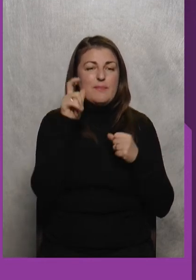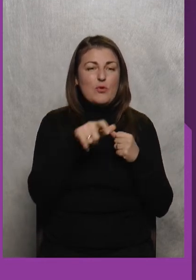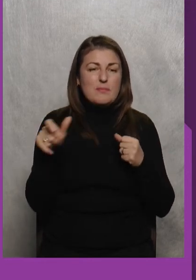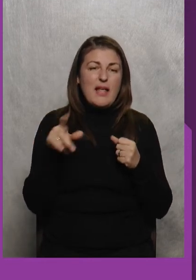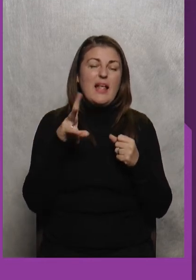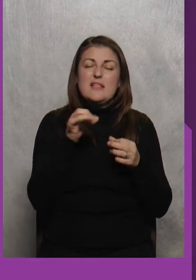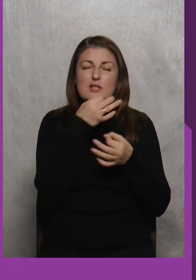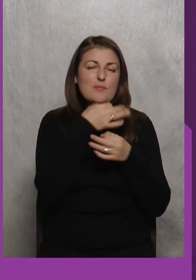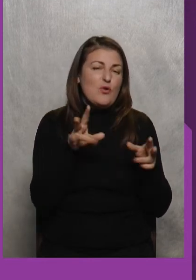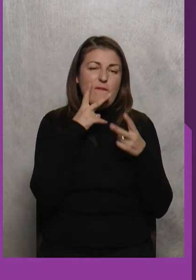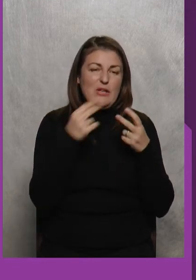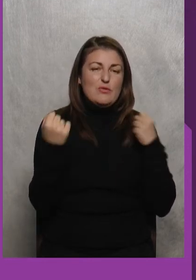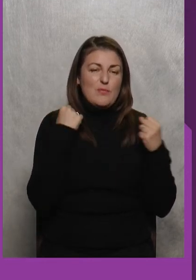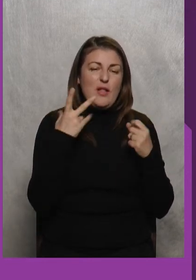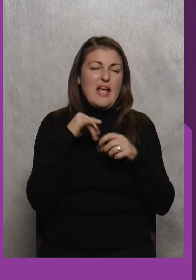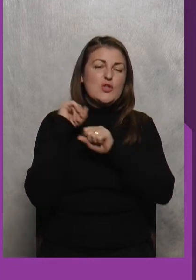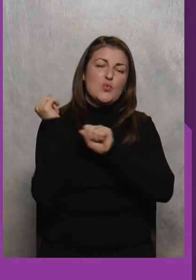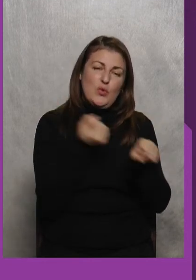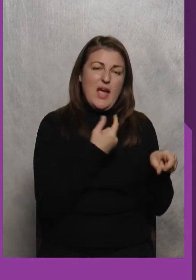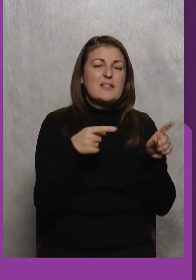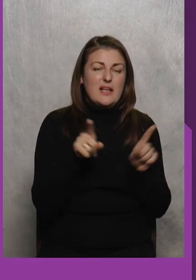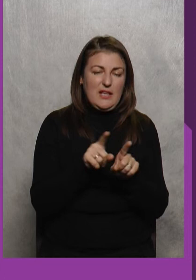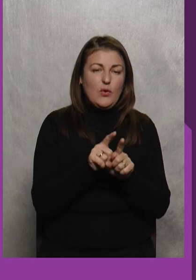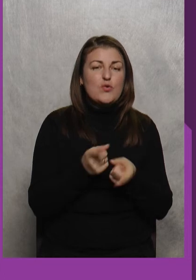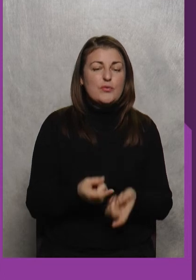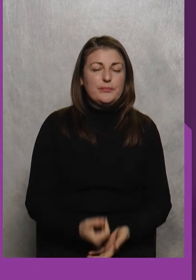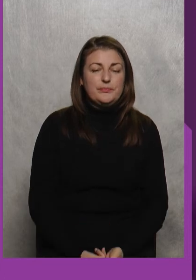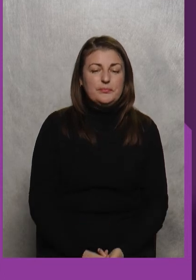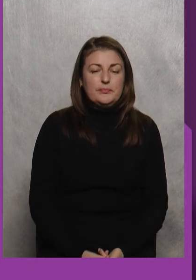З будь-якого битиспорта На дзюдоїстах Так Так